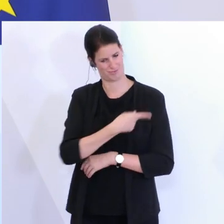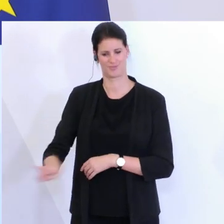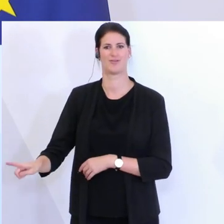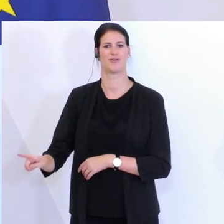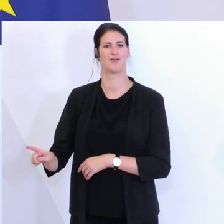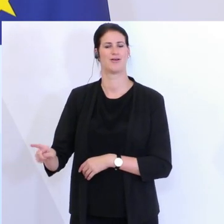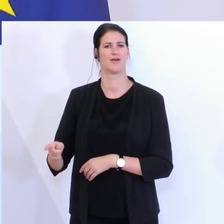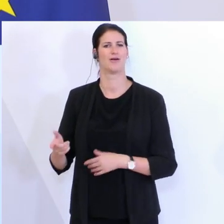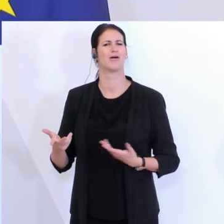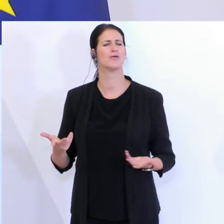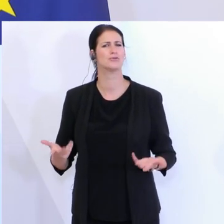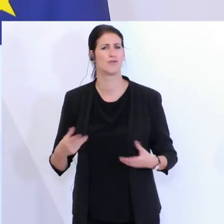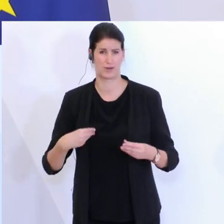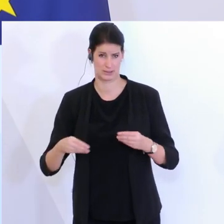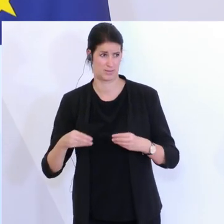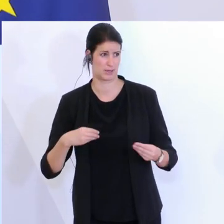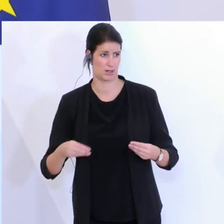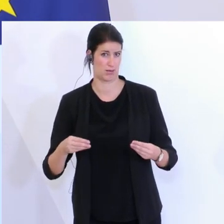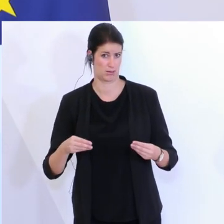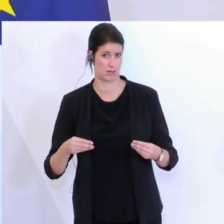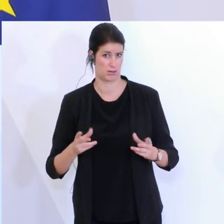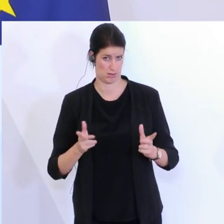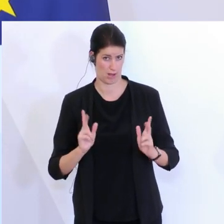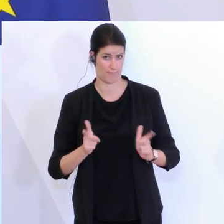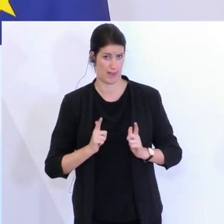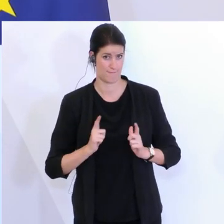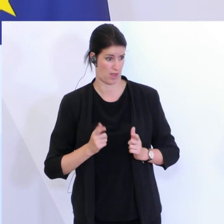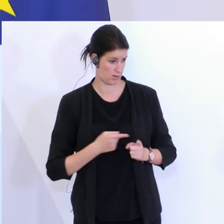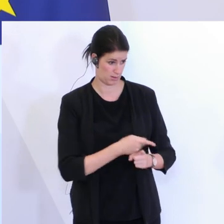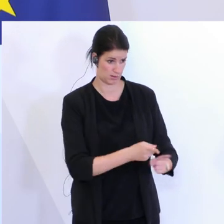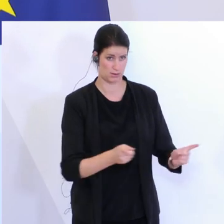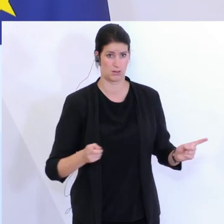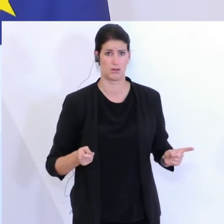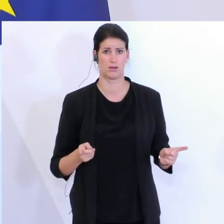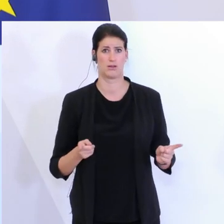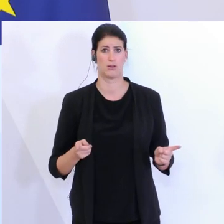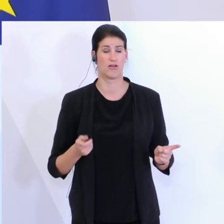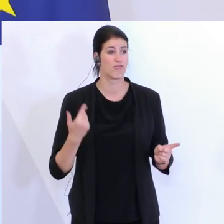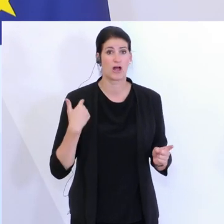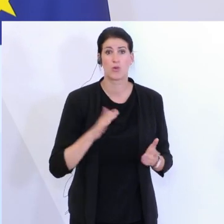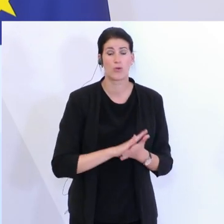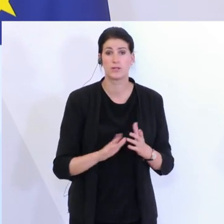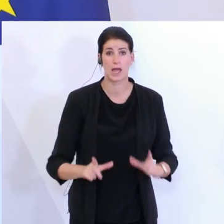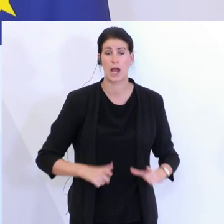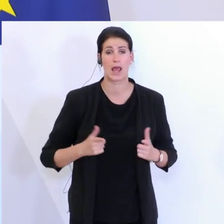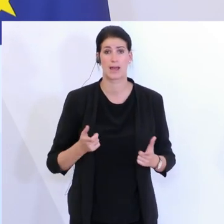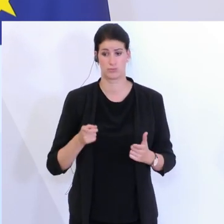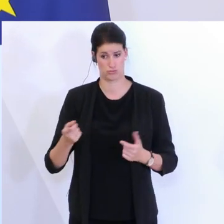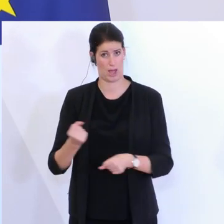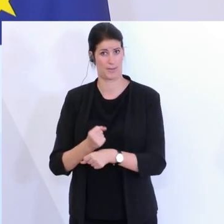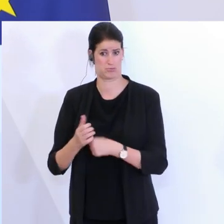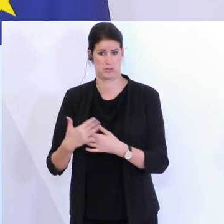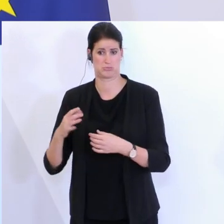Wochen. Diese Flexibilität kann man de facto von zahlreichen Mitarbeitern, die nie aufs Saison gegangen sind oder die jetzt in einer